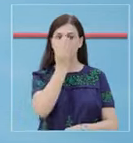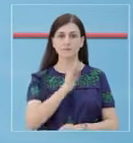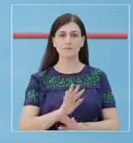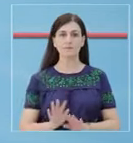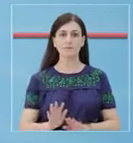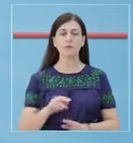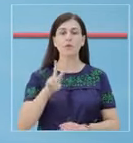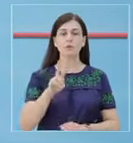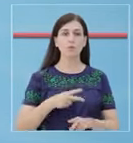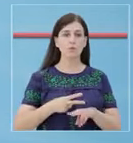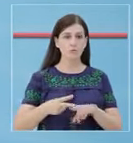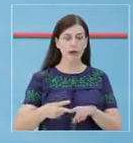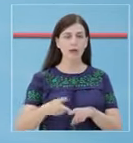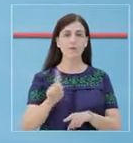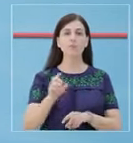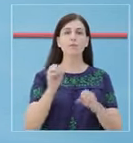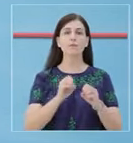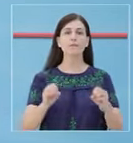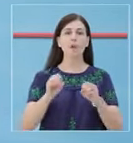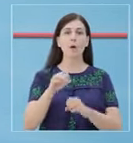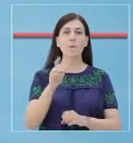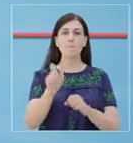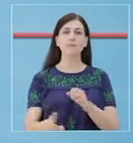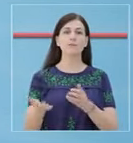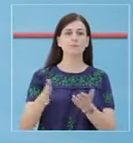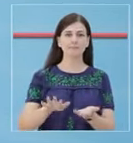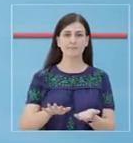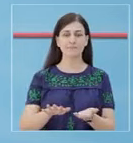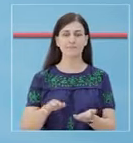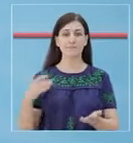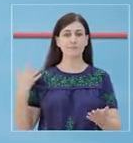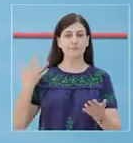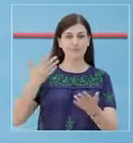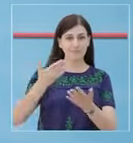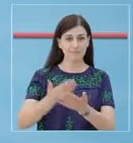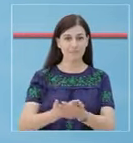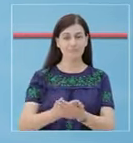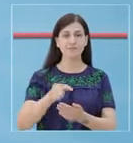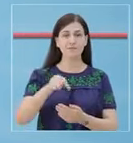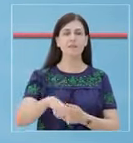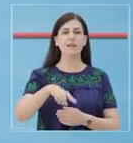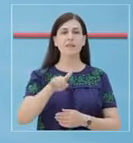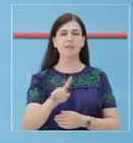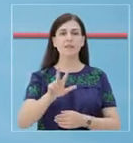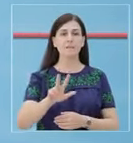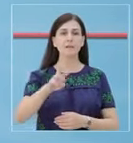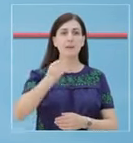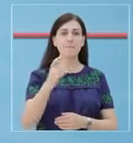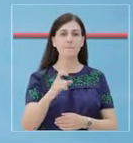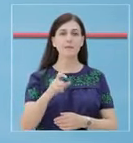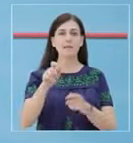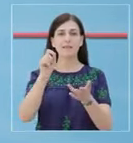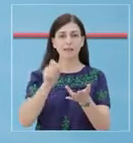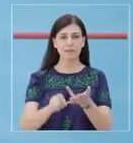terapi intensiva. Pre më shumë se 2 javësh, fatmirësish nuk kemi asë një humja jetë. Dheri më sot, janë kryera në bi 13